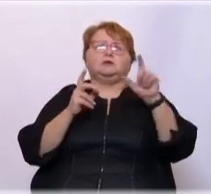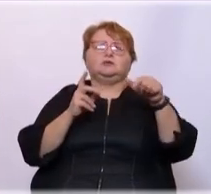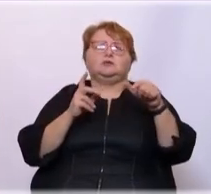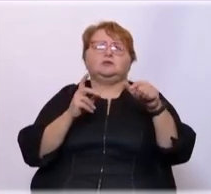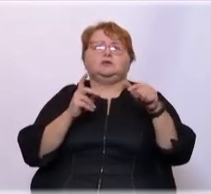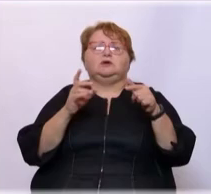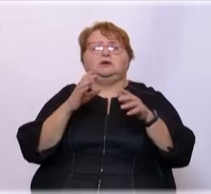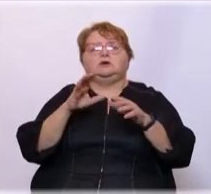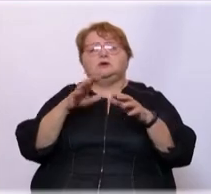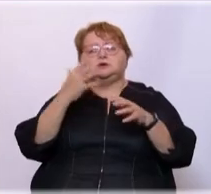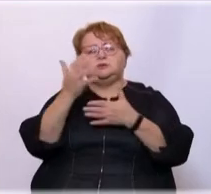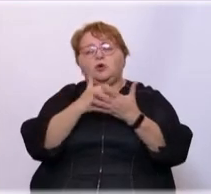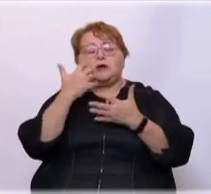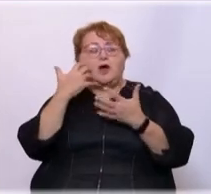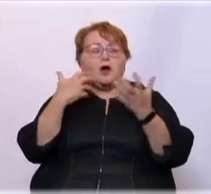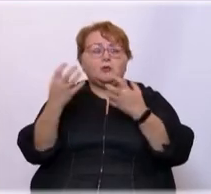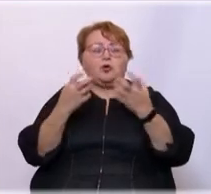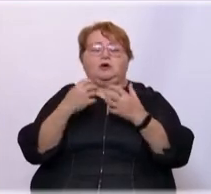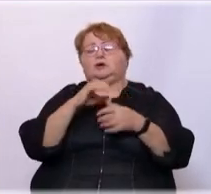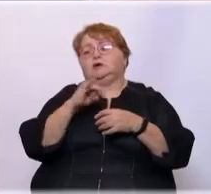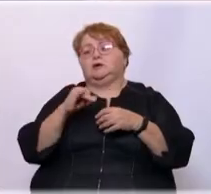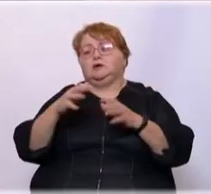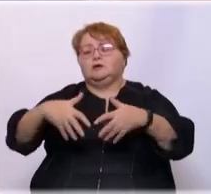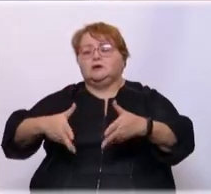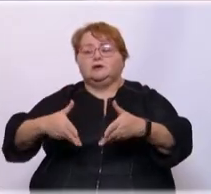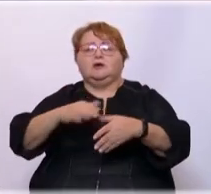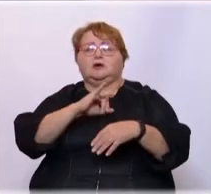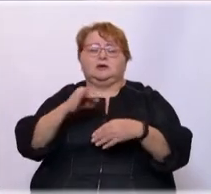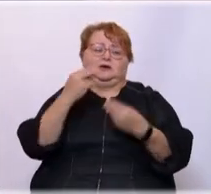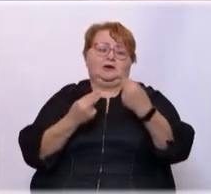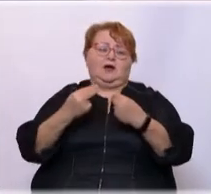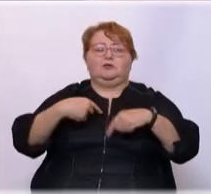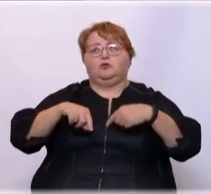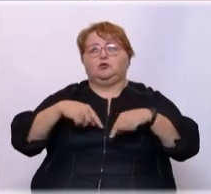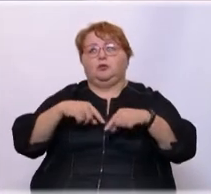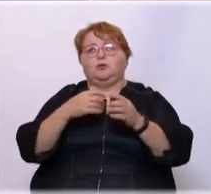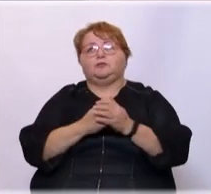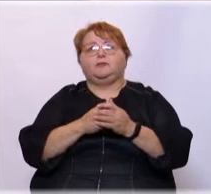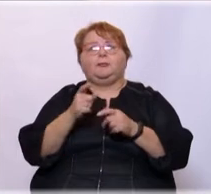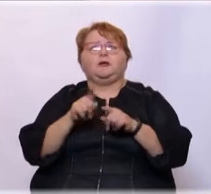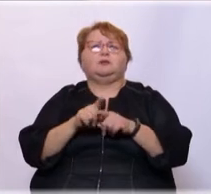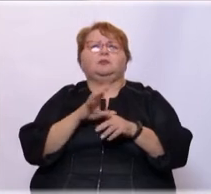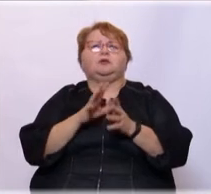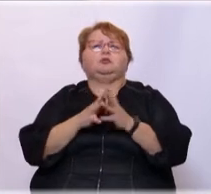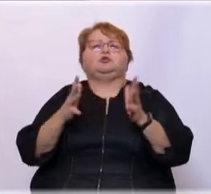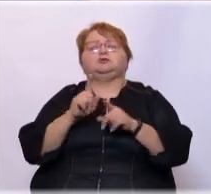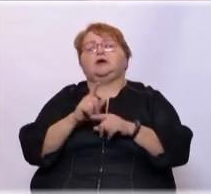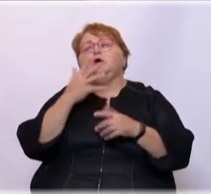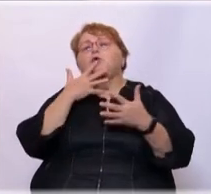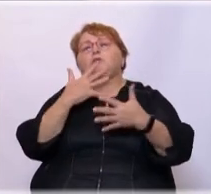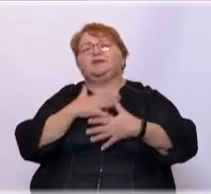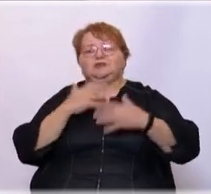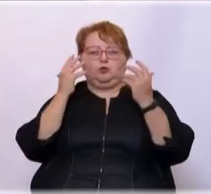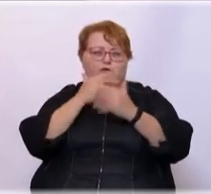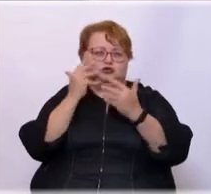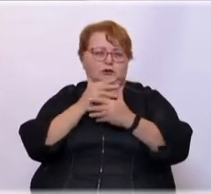сельхозпродуктов, и там мы играли в футбол вместе с пацанами, с учениками. Это все было больше таким увлечением? Это было любительским увлечением.